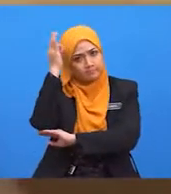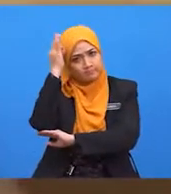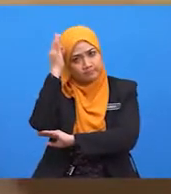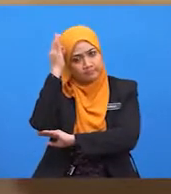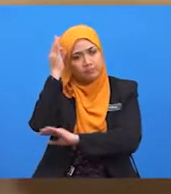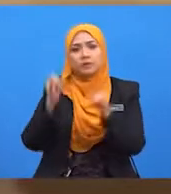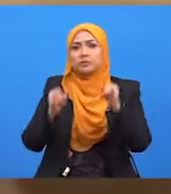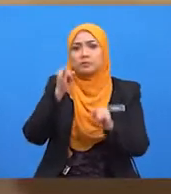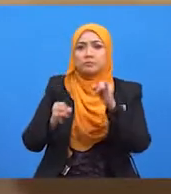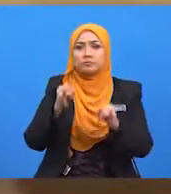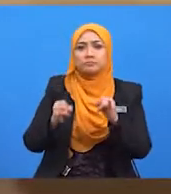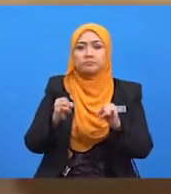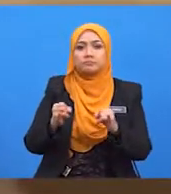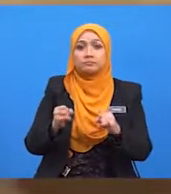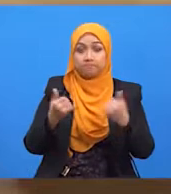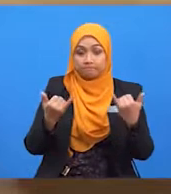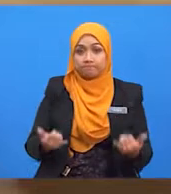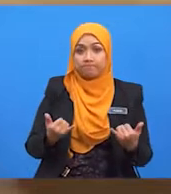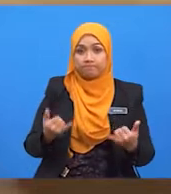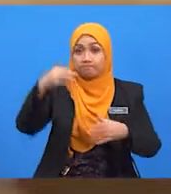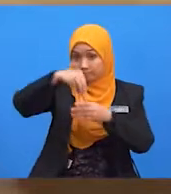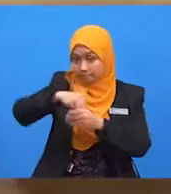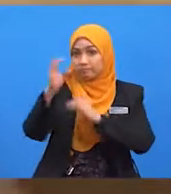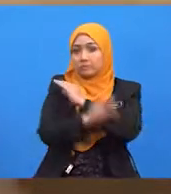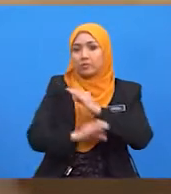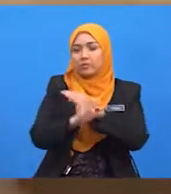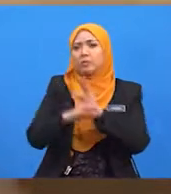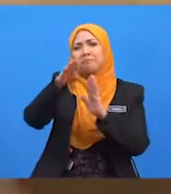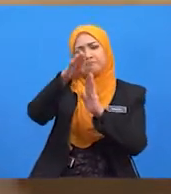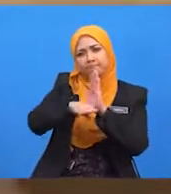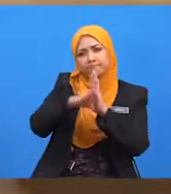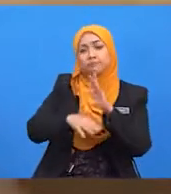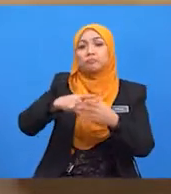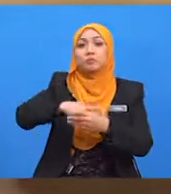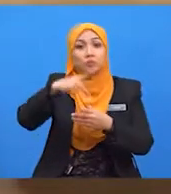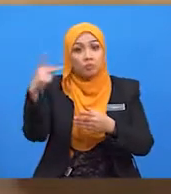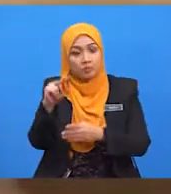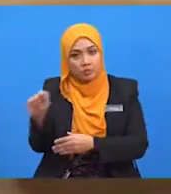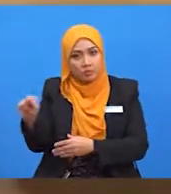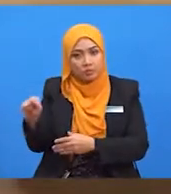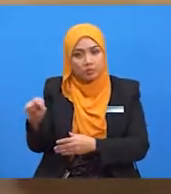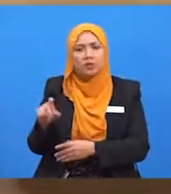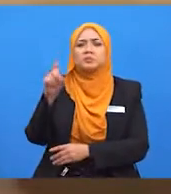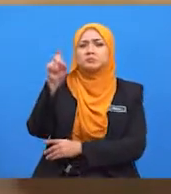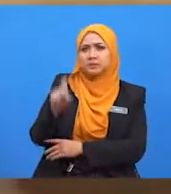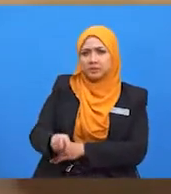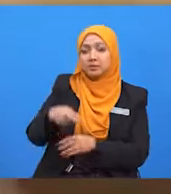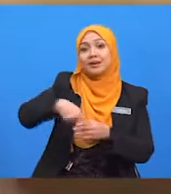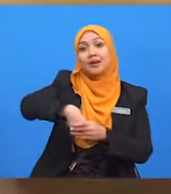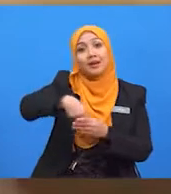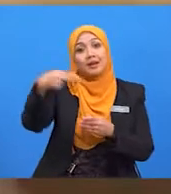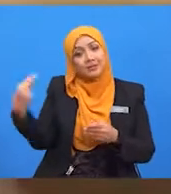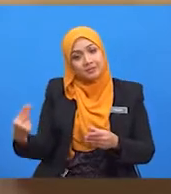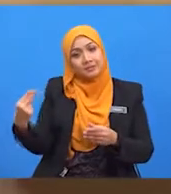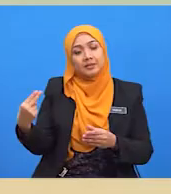keluarannya tentu sekali hasil jualan kereta juga terdias. Merujuk pada